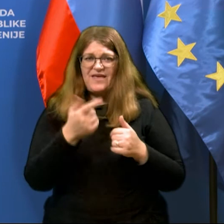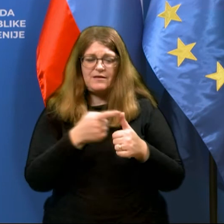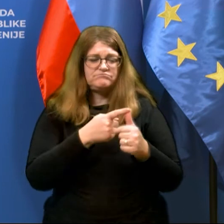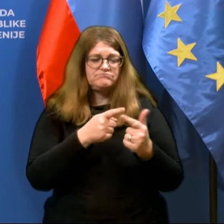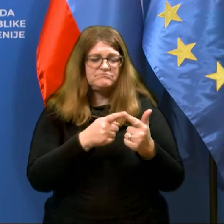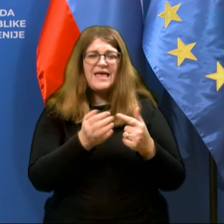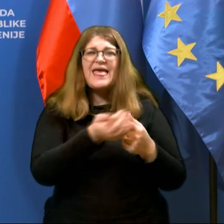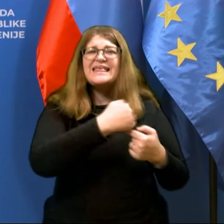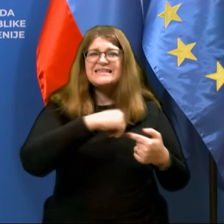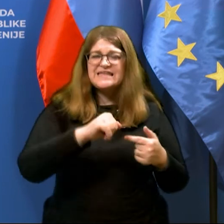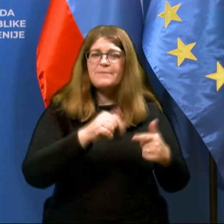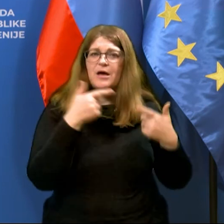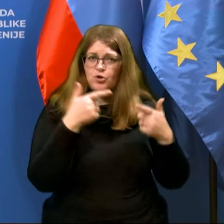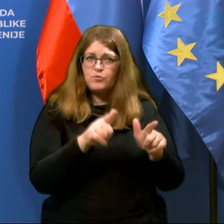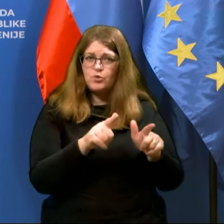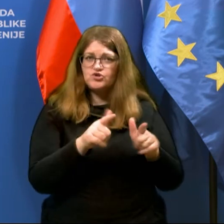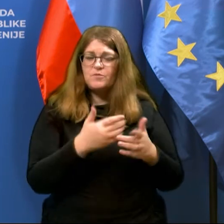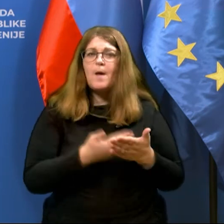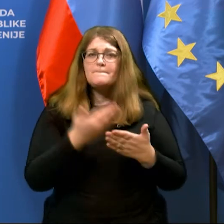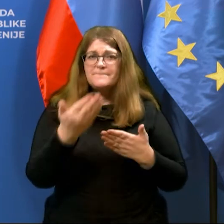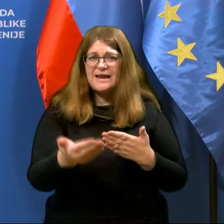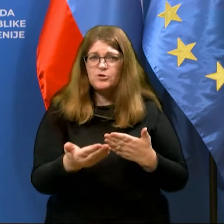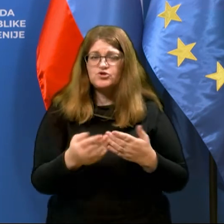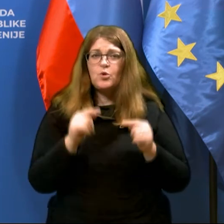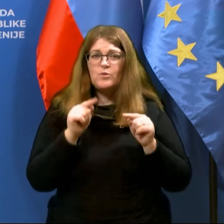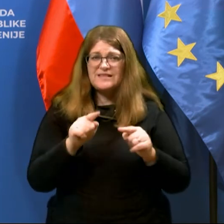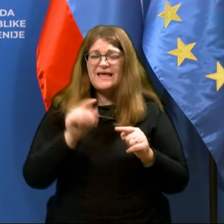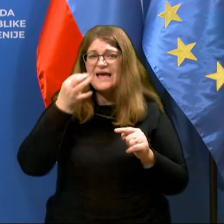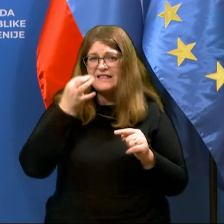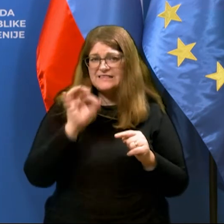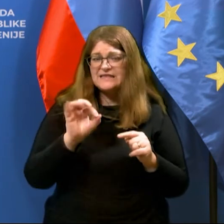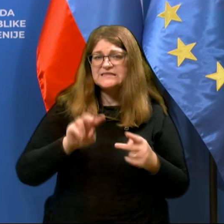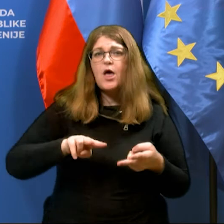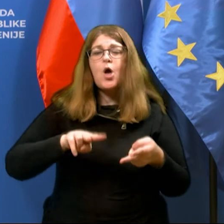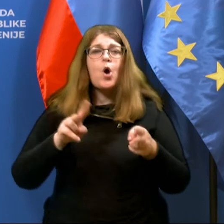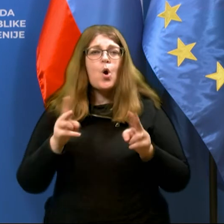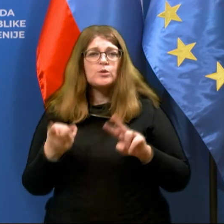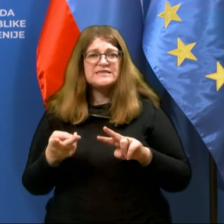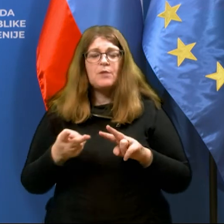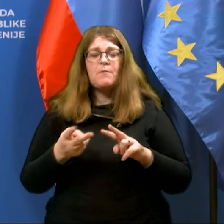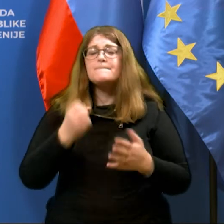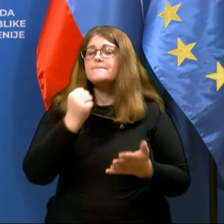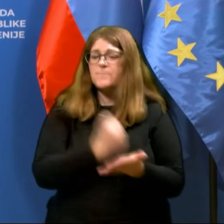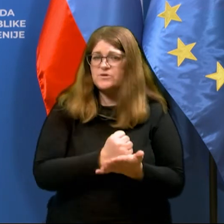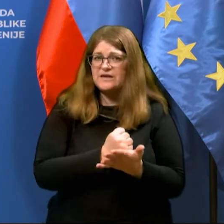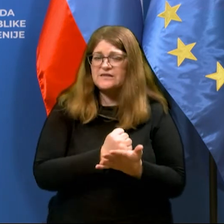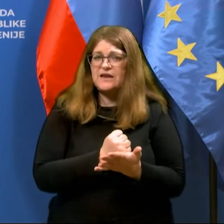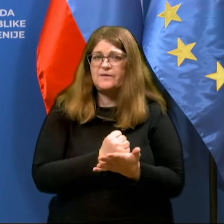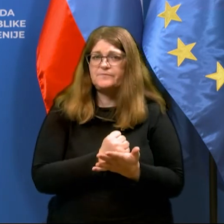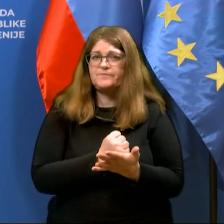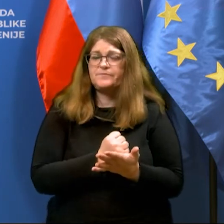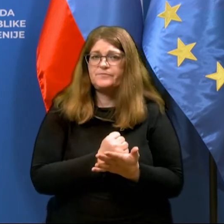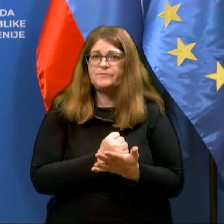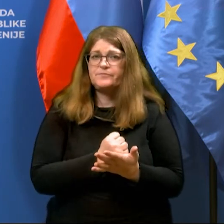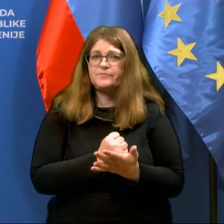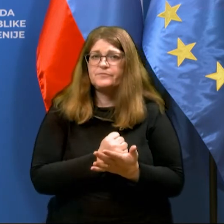dopuščamo predložitev takega testa oziroma potrdila za